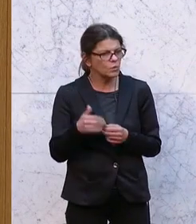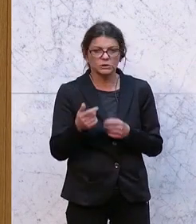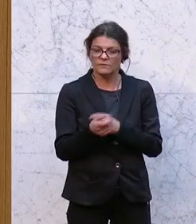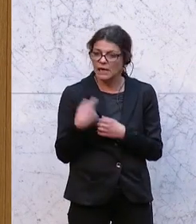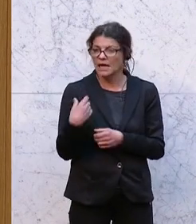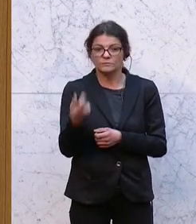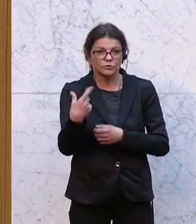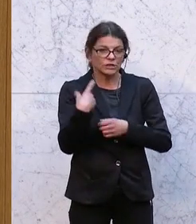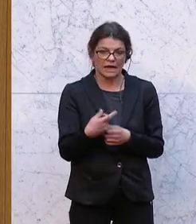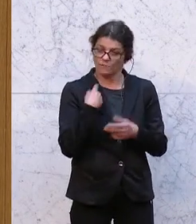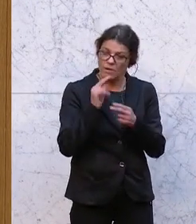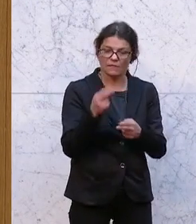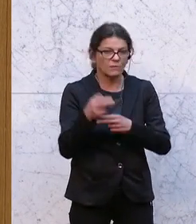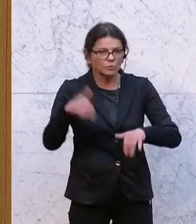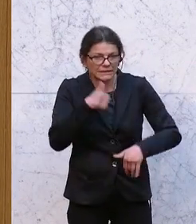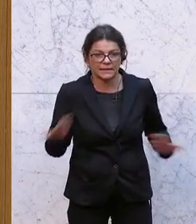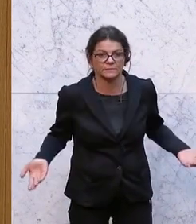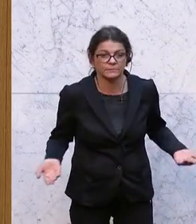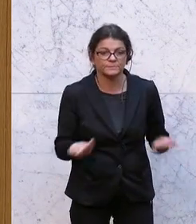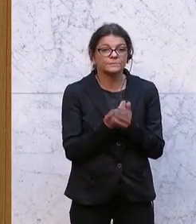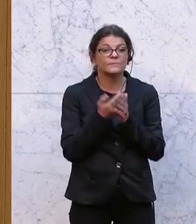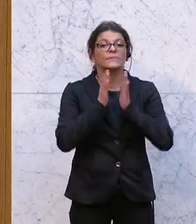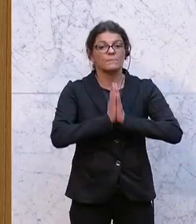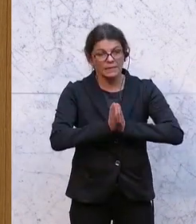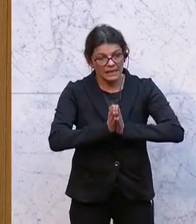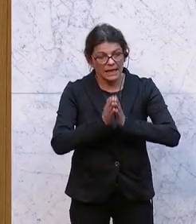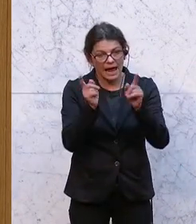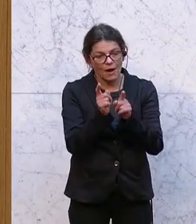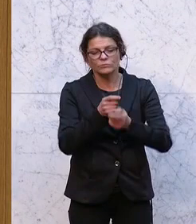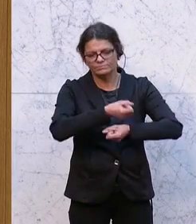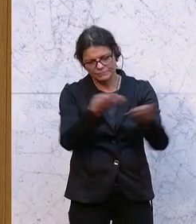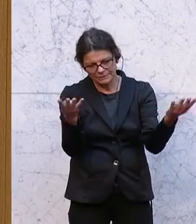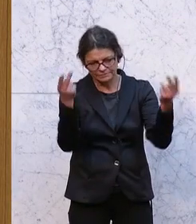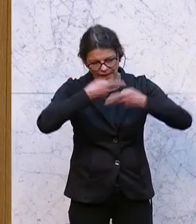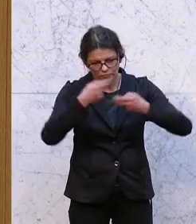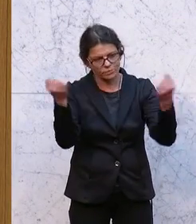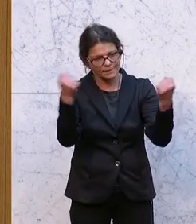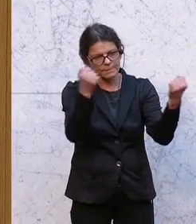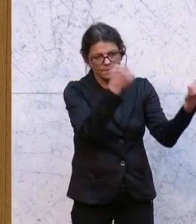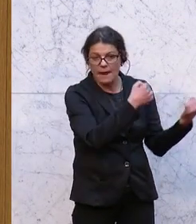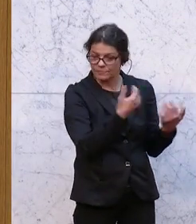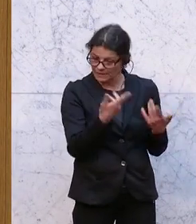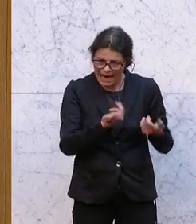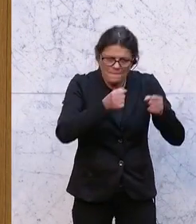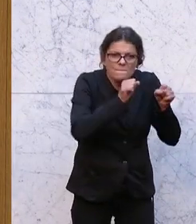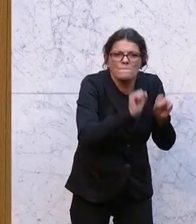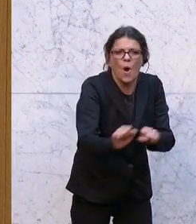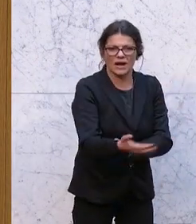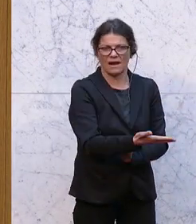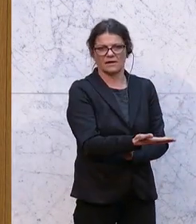immer wieder reagieren muss. darum bitte auch um möglichst breite Zustimmung für diese Möglichkeiten,